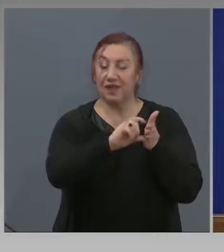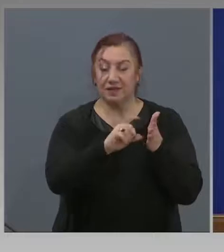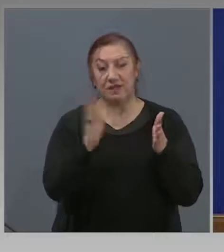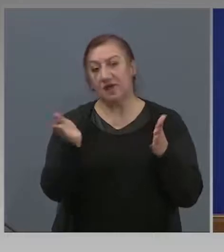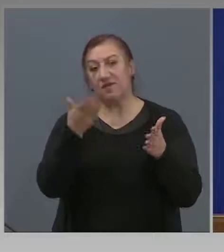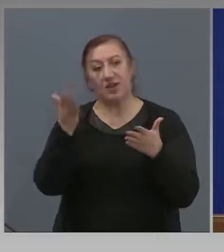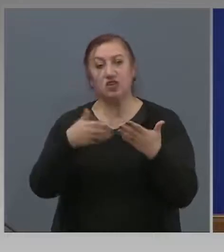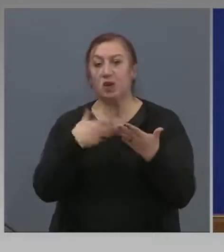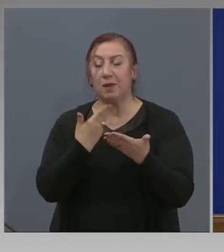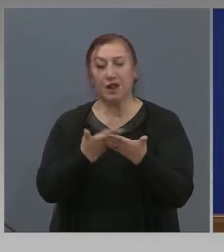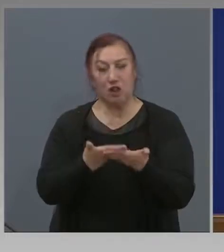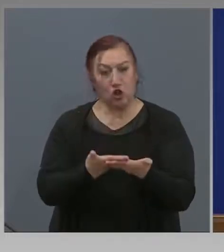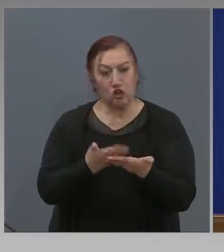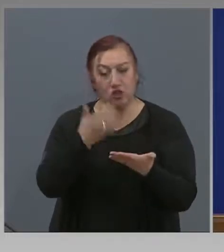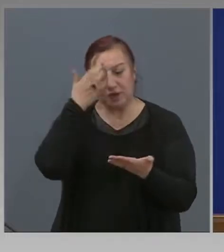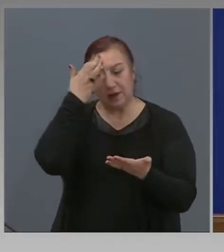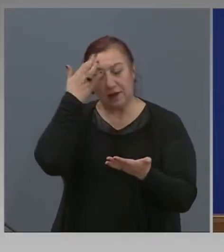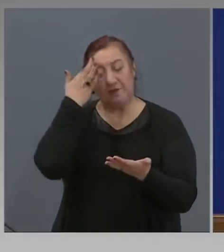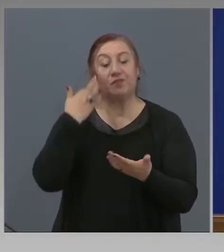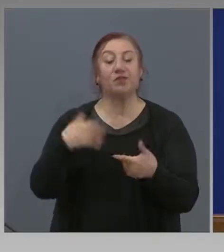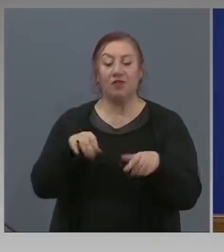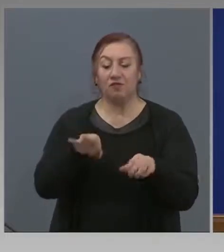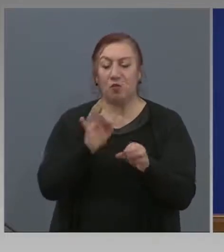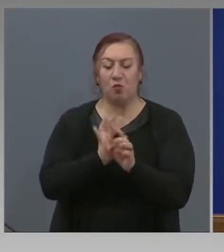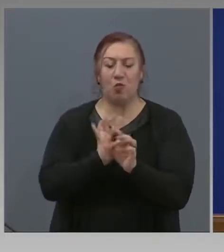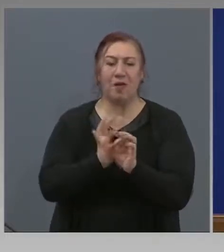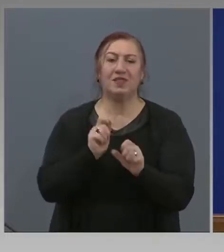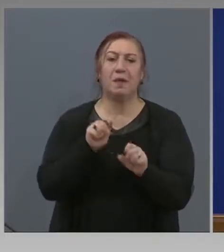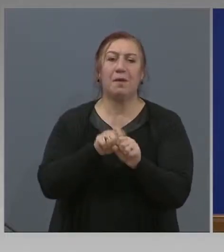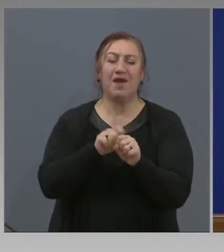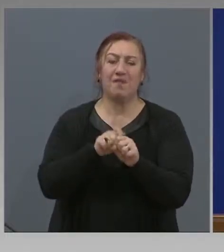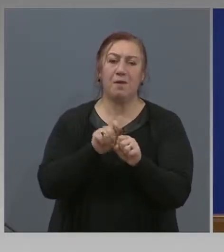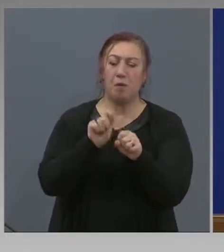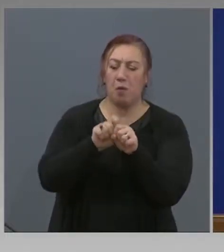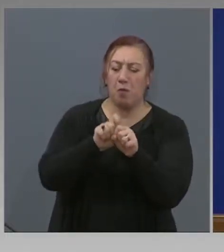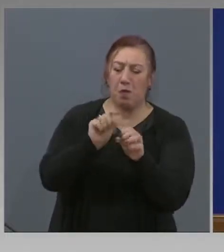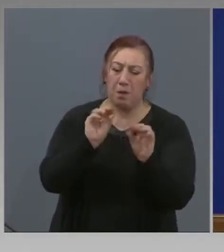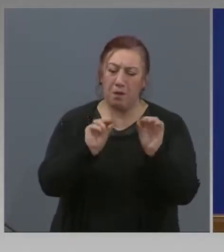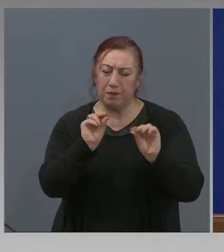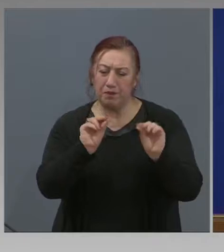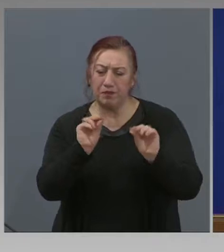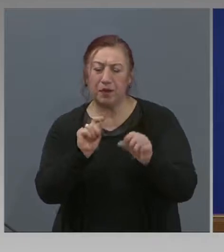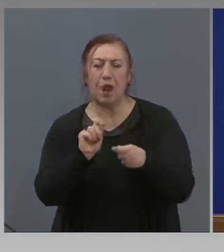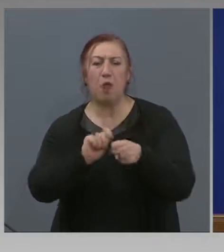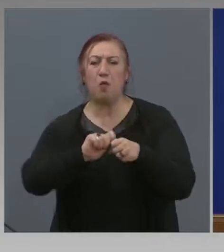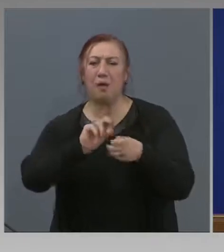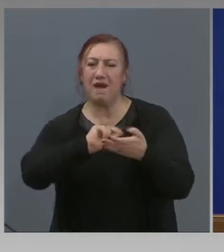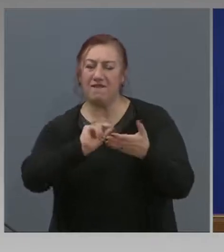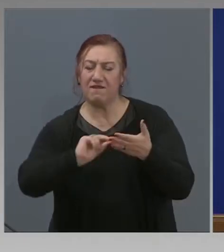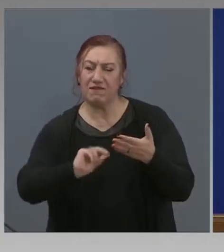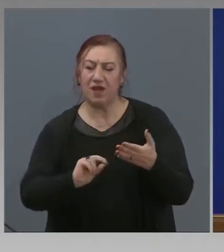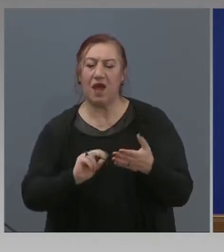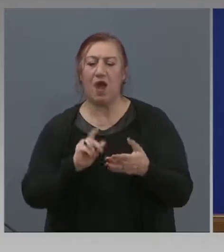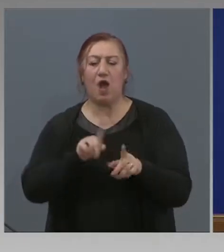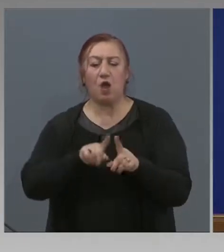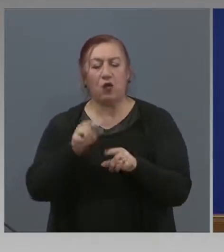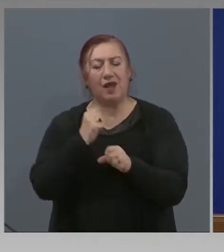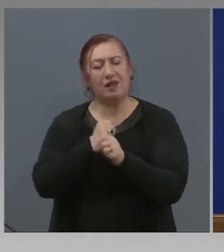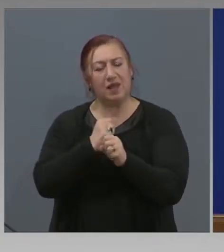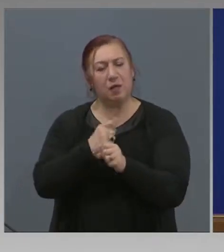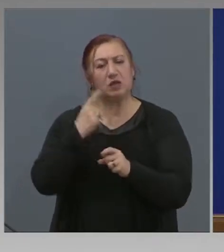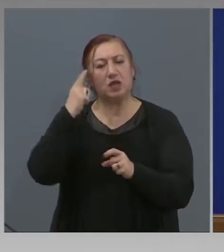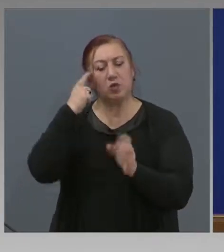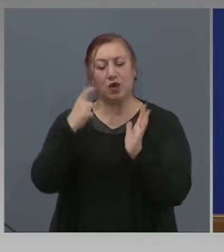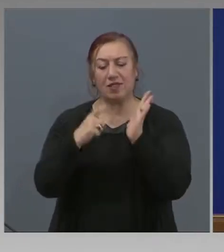В момента го правим корекции. И в смисъл колегите работят чисто редакционно и правно